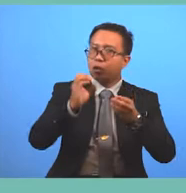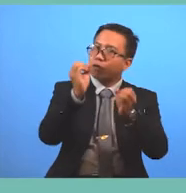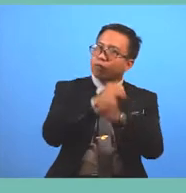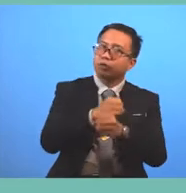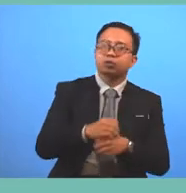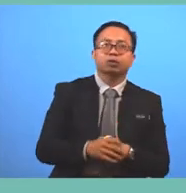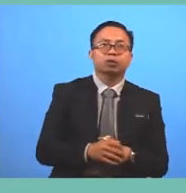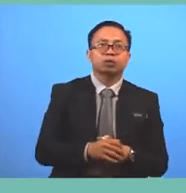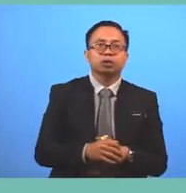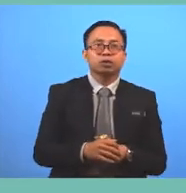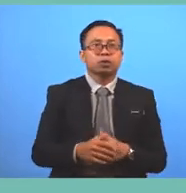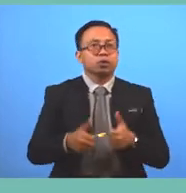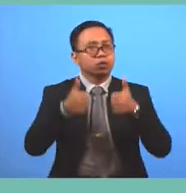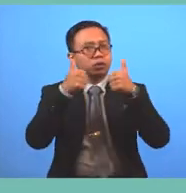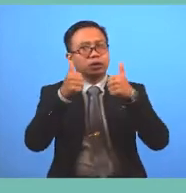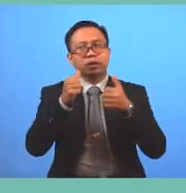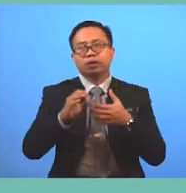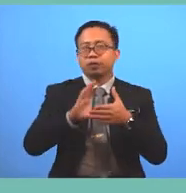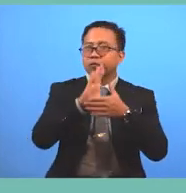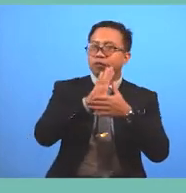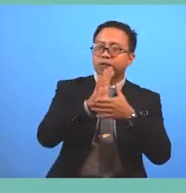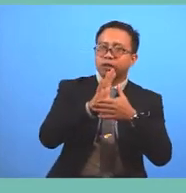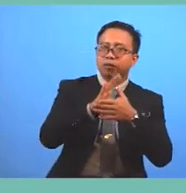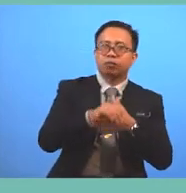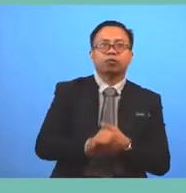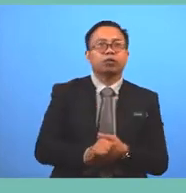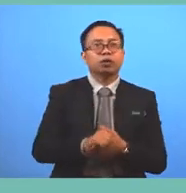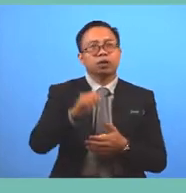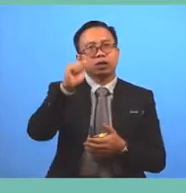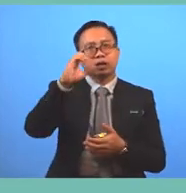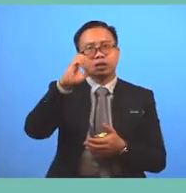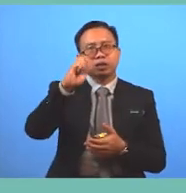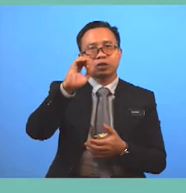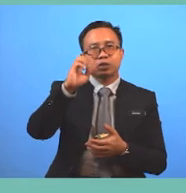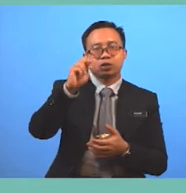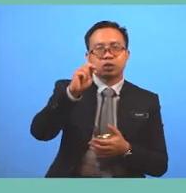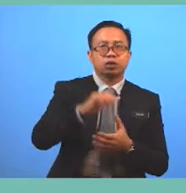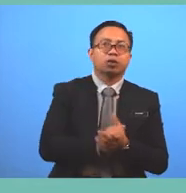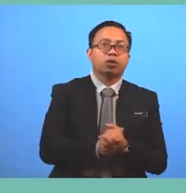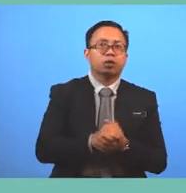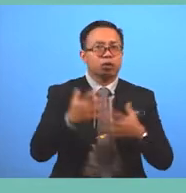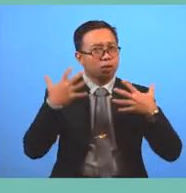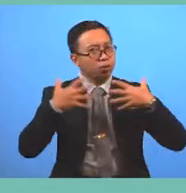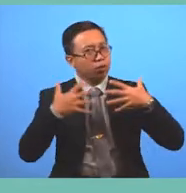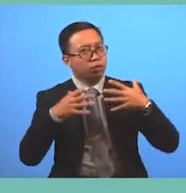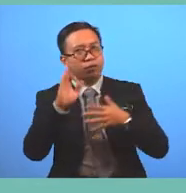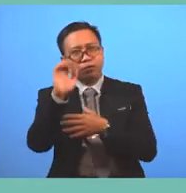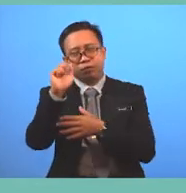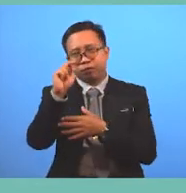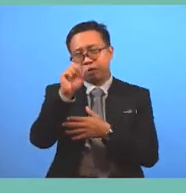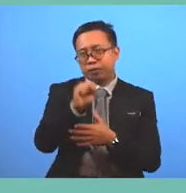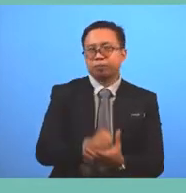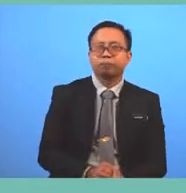It's a great film For action lovers A horror fans A sci-fi fans